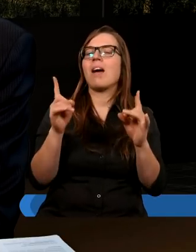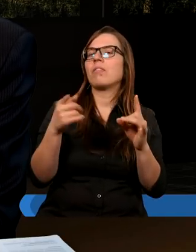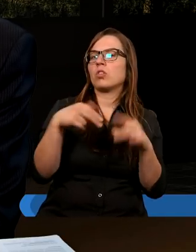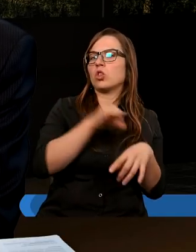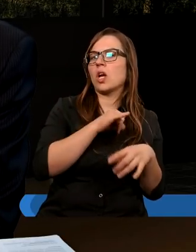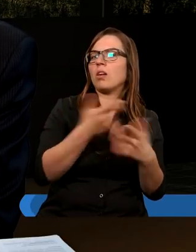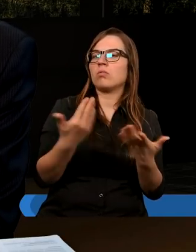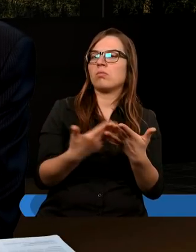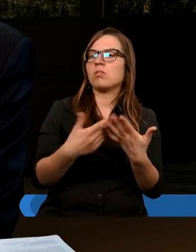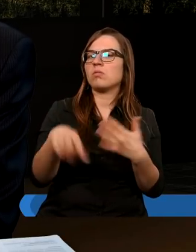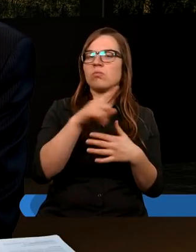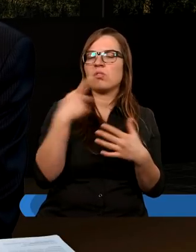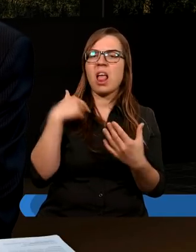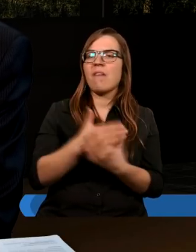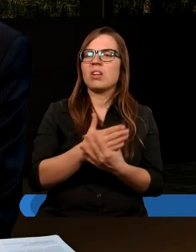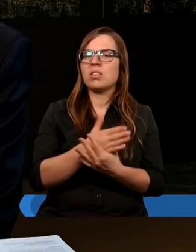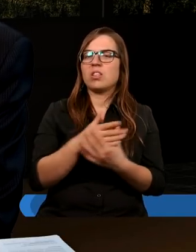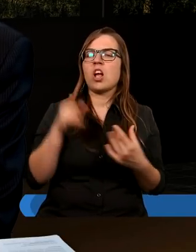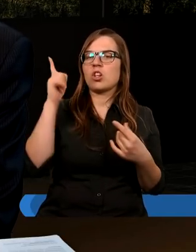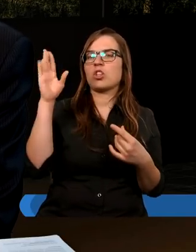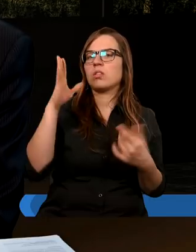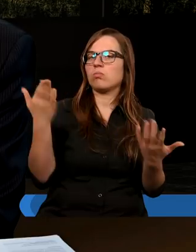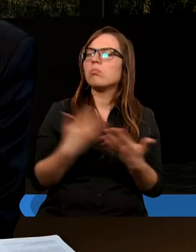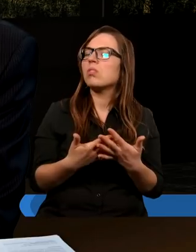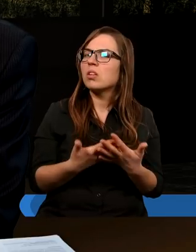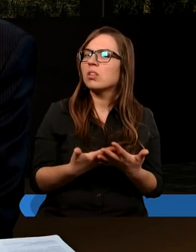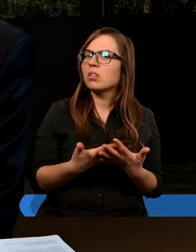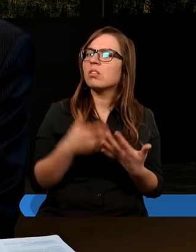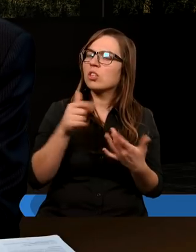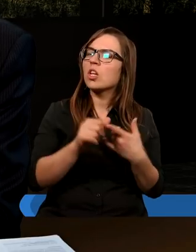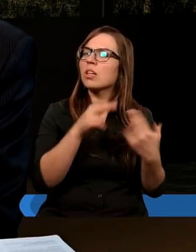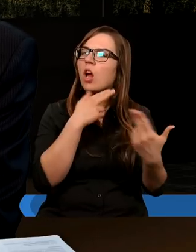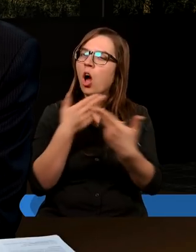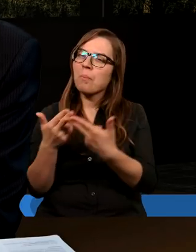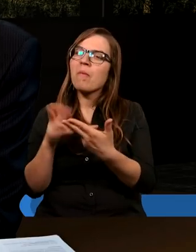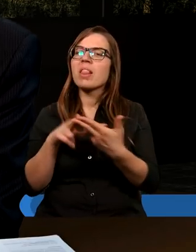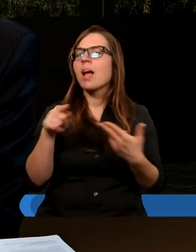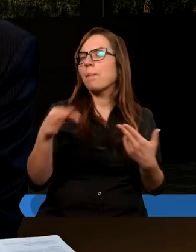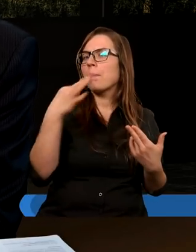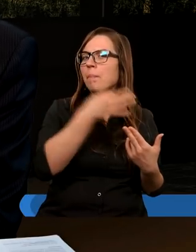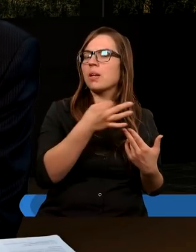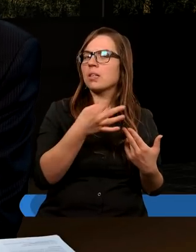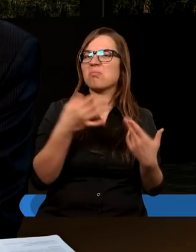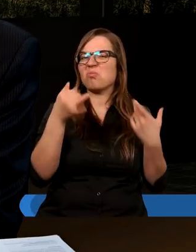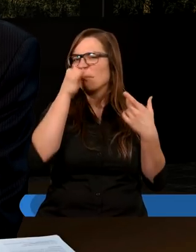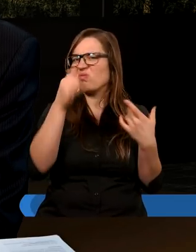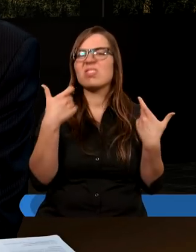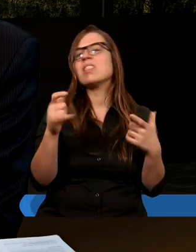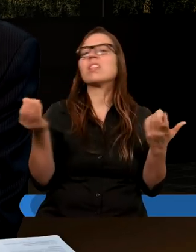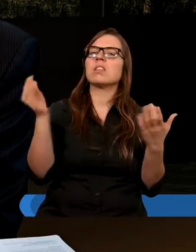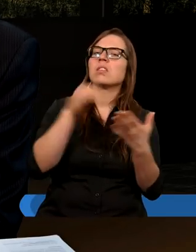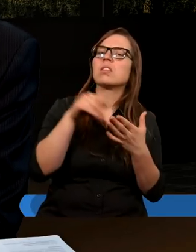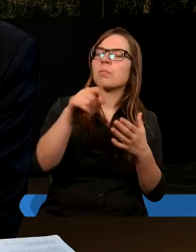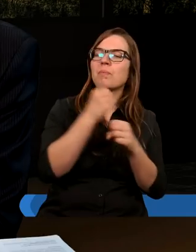prawdę? Dlaczego nie wierzycie mi? I teraz odpowiadając na to pytanie, nic nie możemy dołożyć do